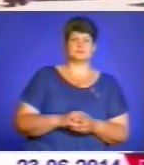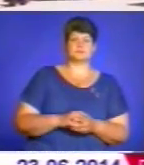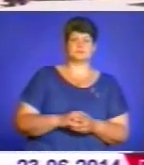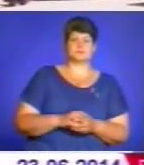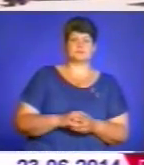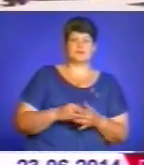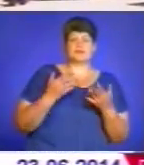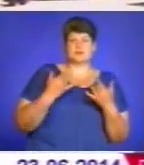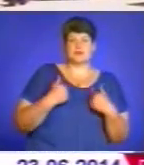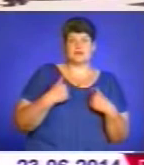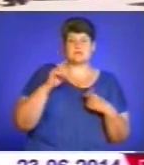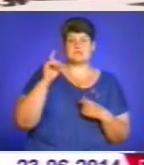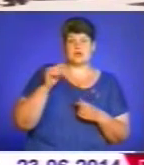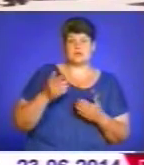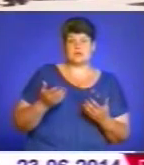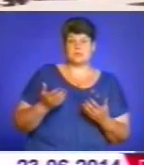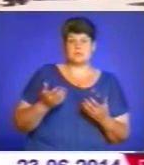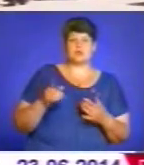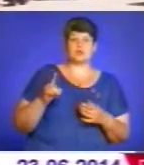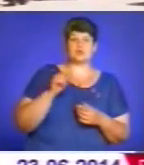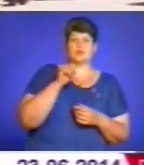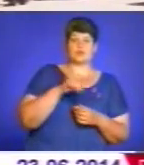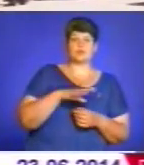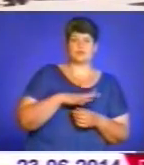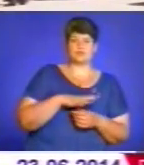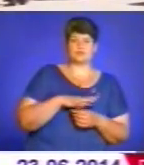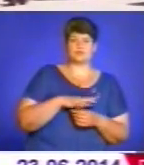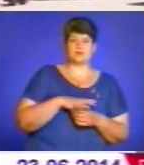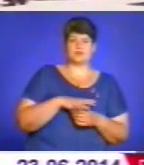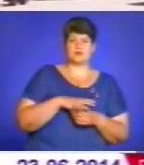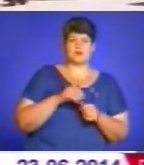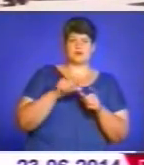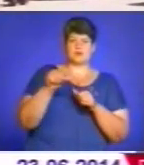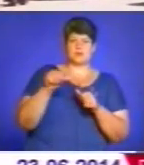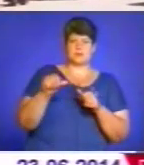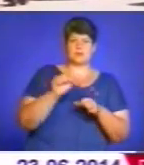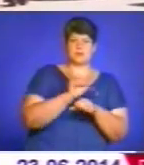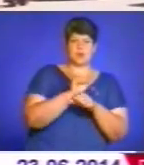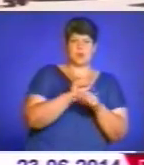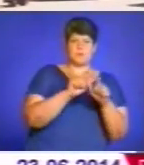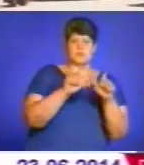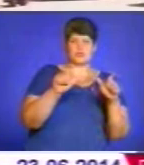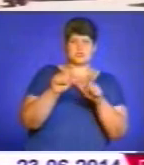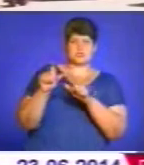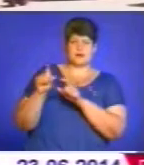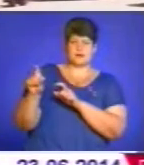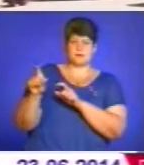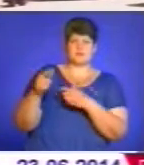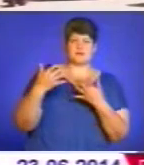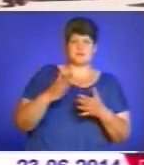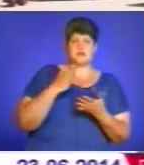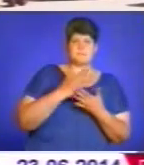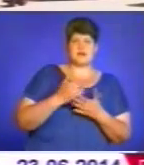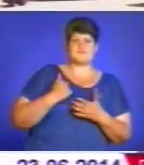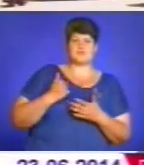Наскільки я знаю, що він був на декількох блокпостах вже, тобто вже мав, як би кажуть, такий